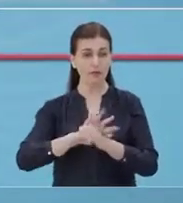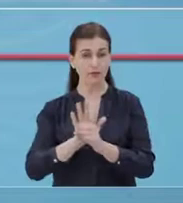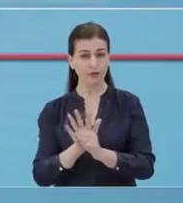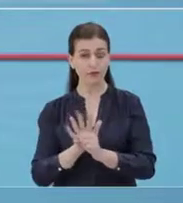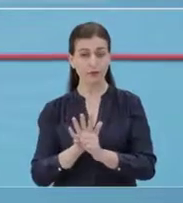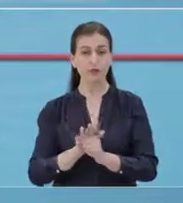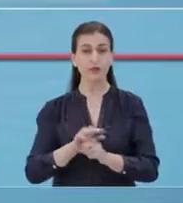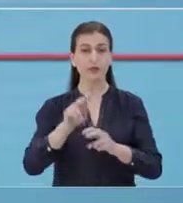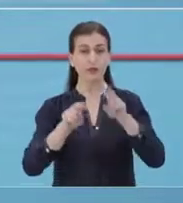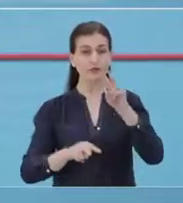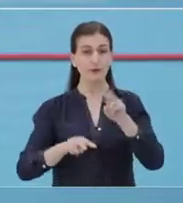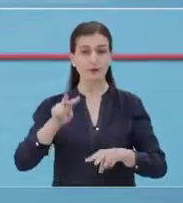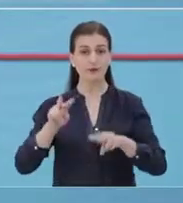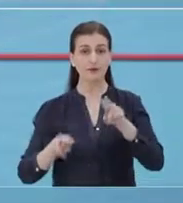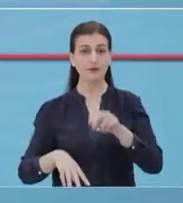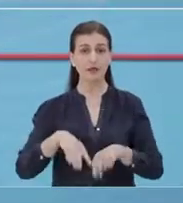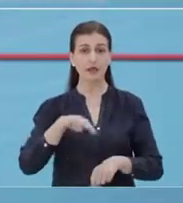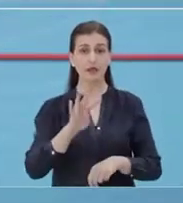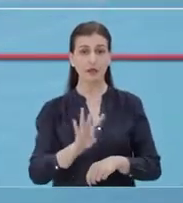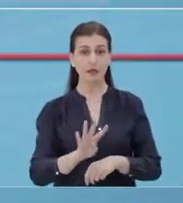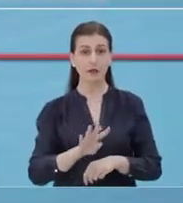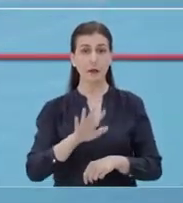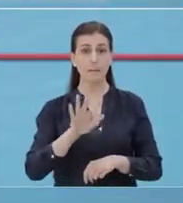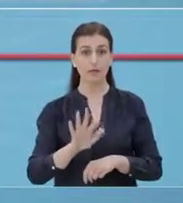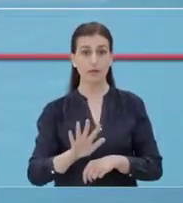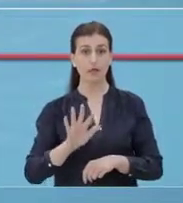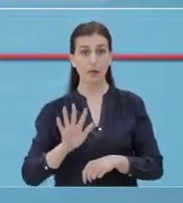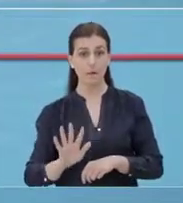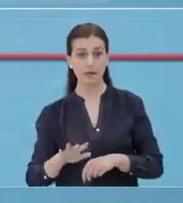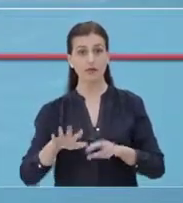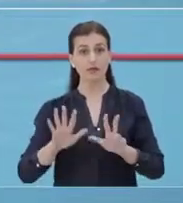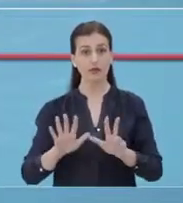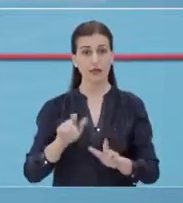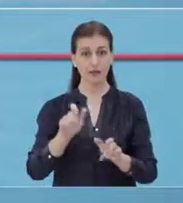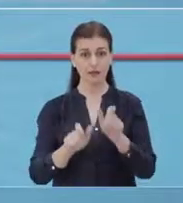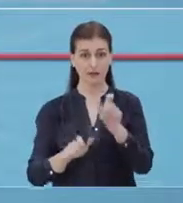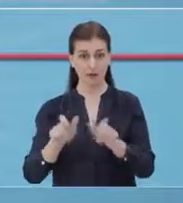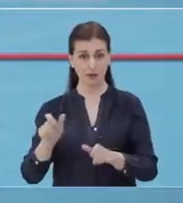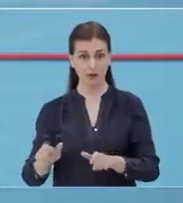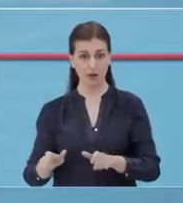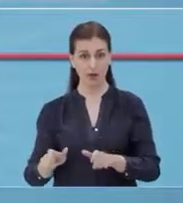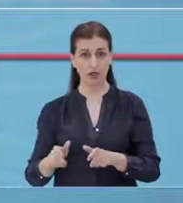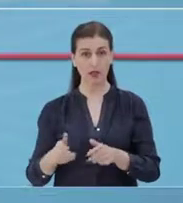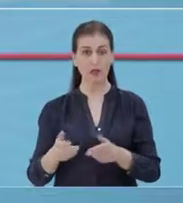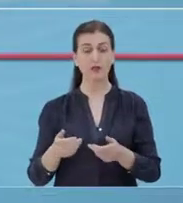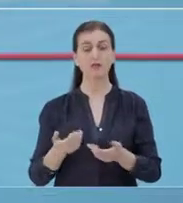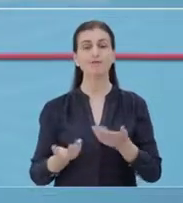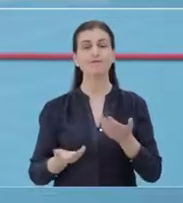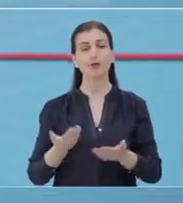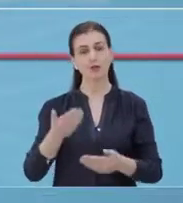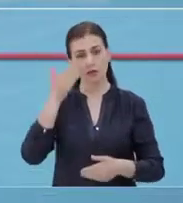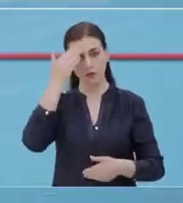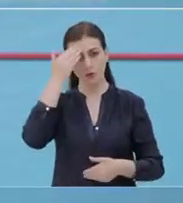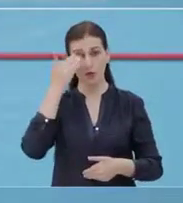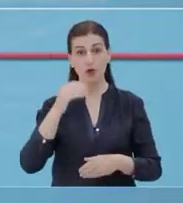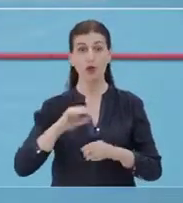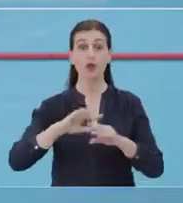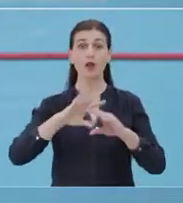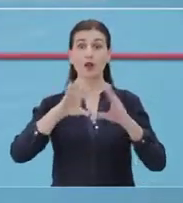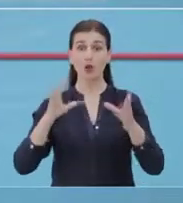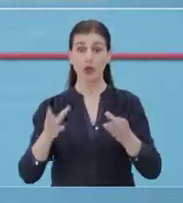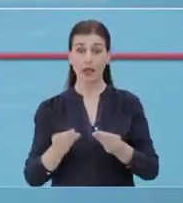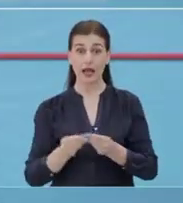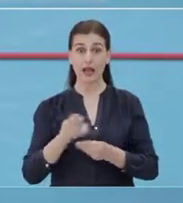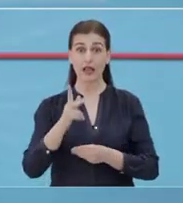epidemis, janë testuar gjithsej 4558 persona të dyshuar për të